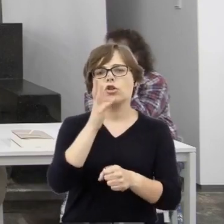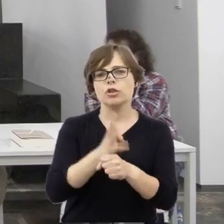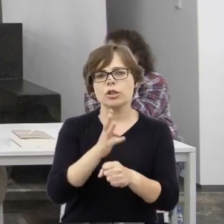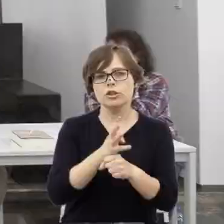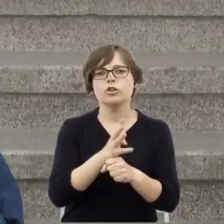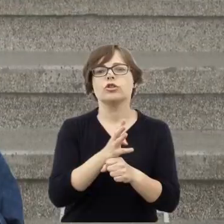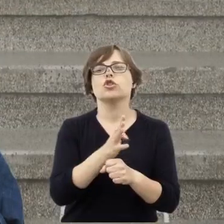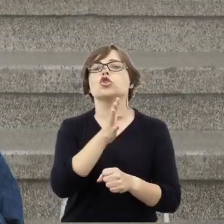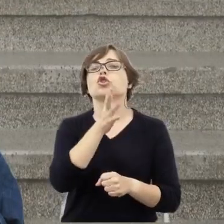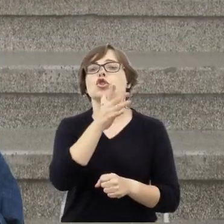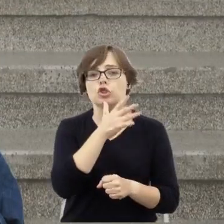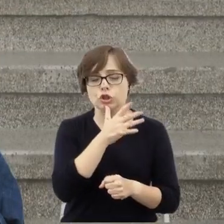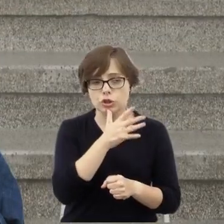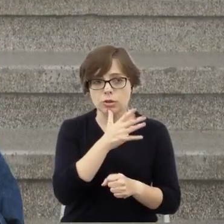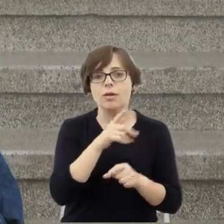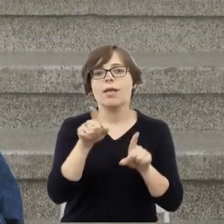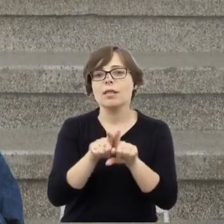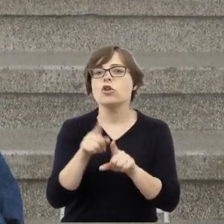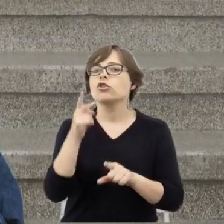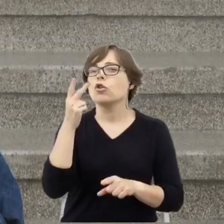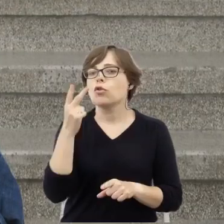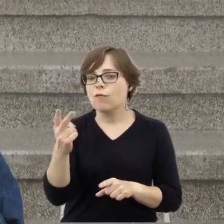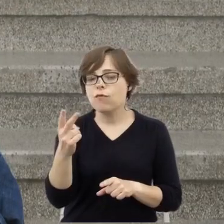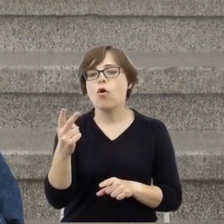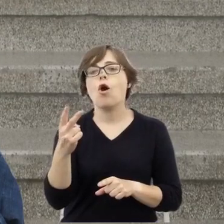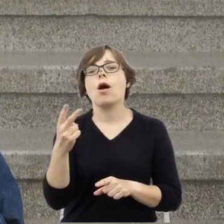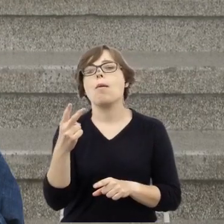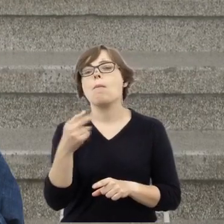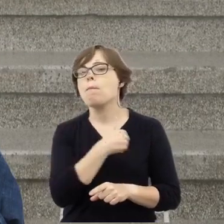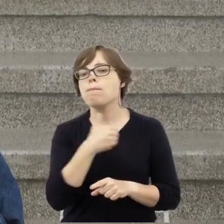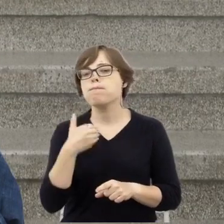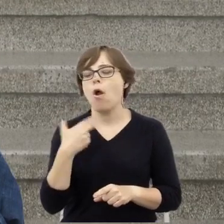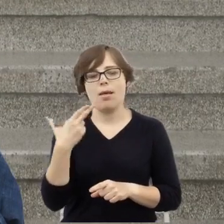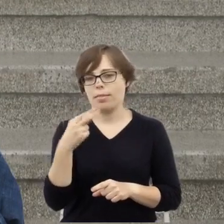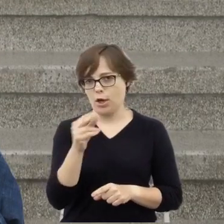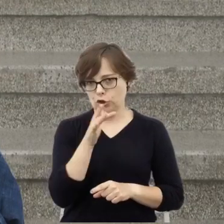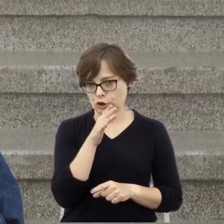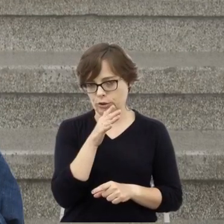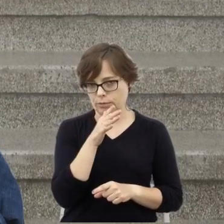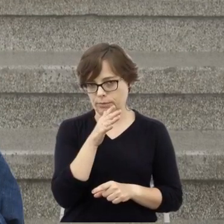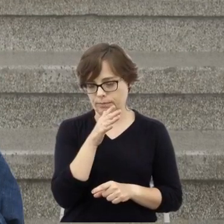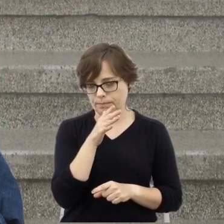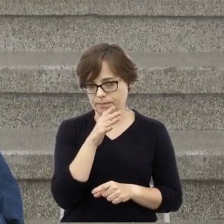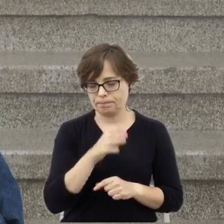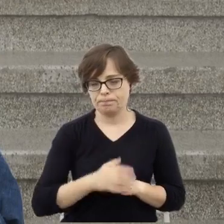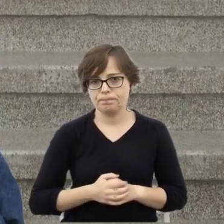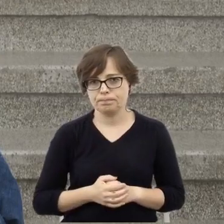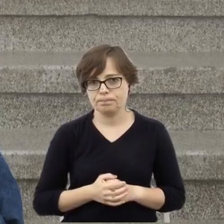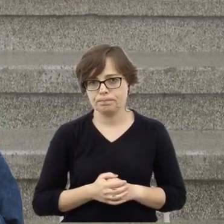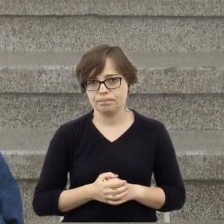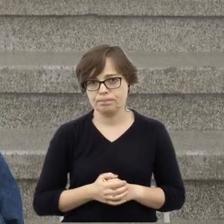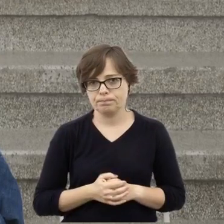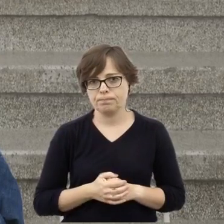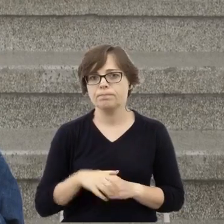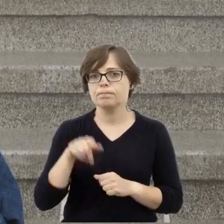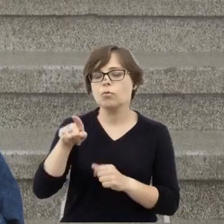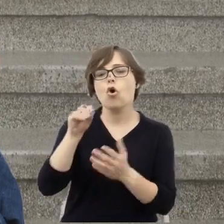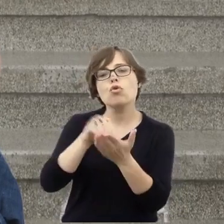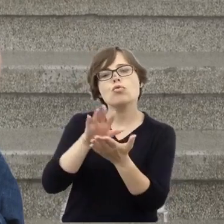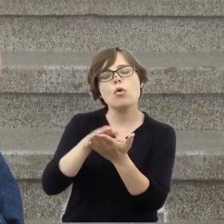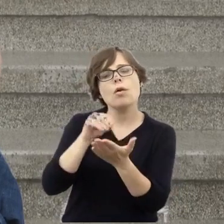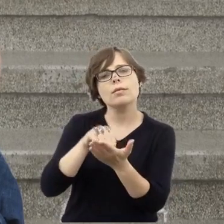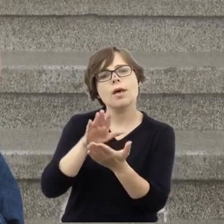żydowskich i dwóch nieżydowskich Polaków, sądząc po notatkach w